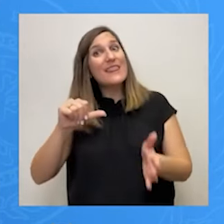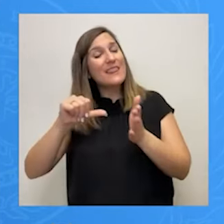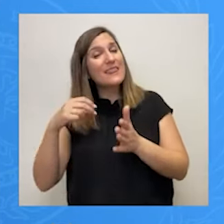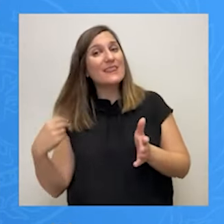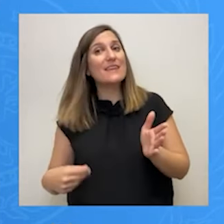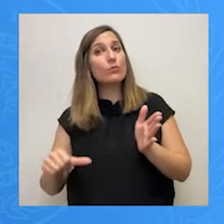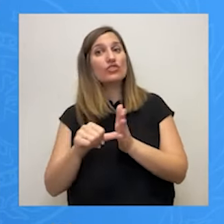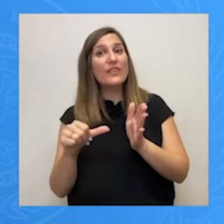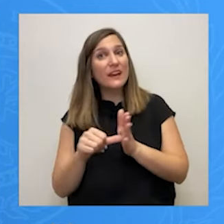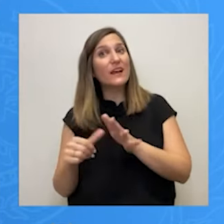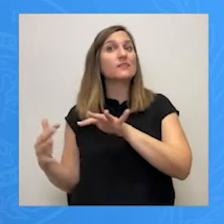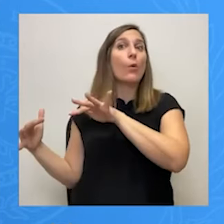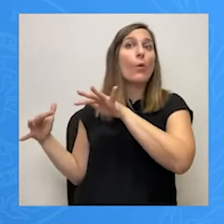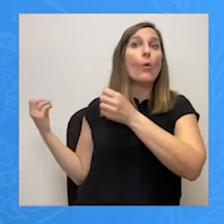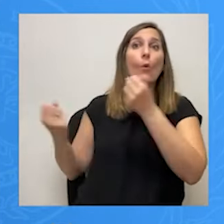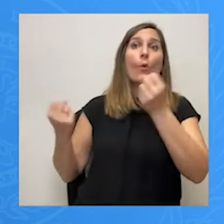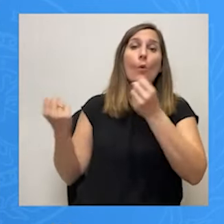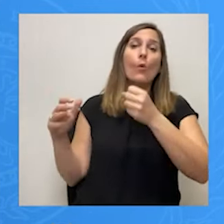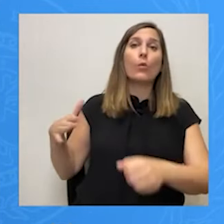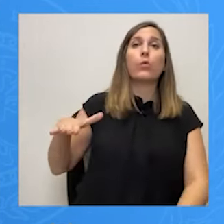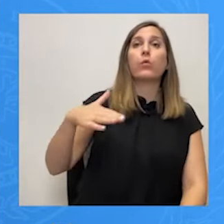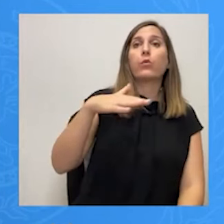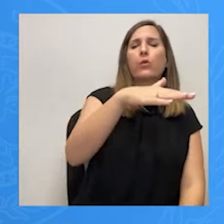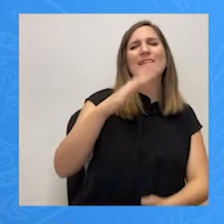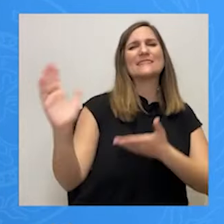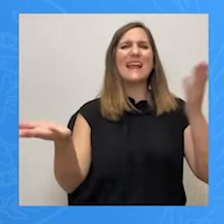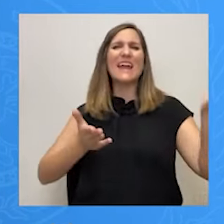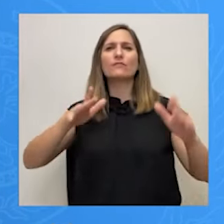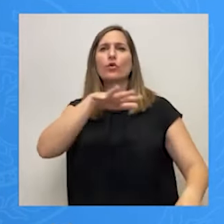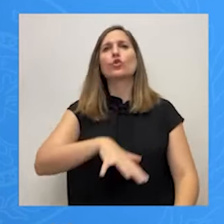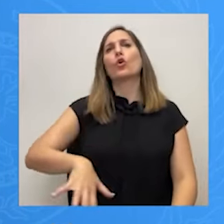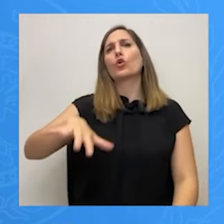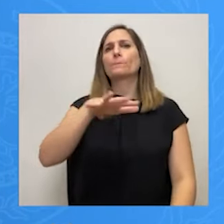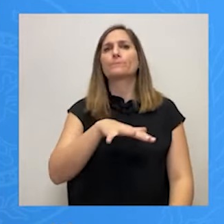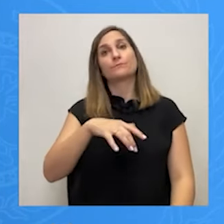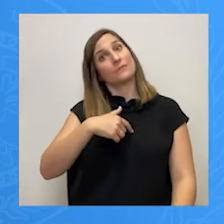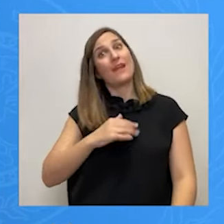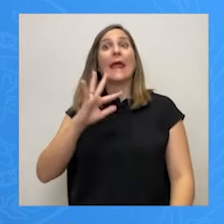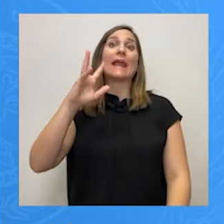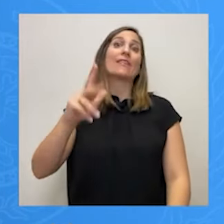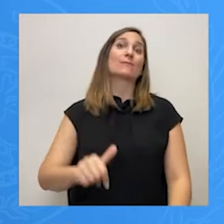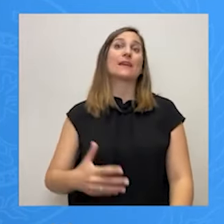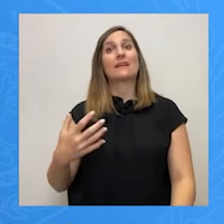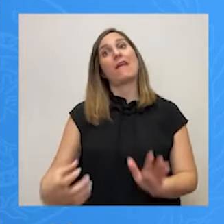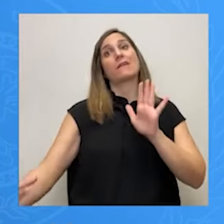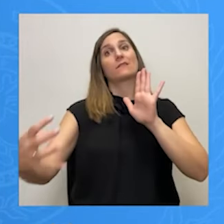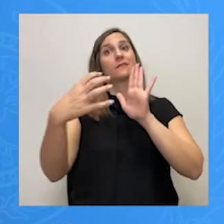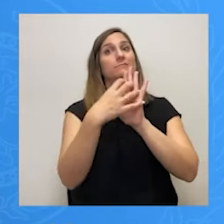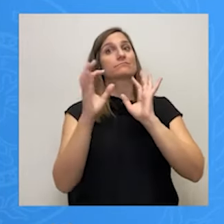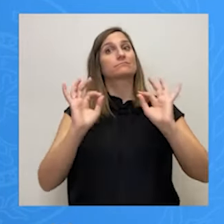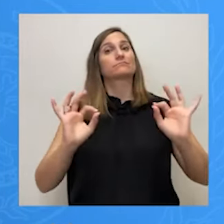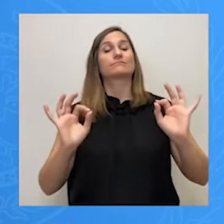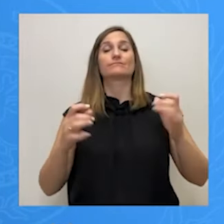ΤΕΚ Βοντό Όπως διαβάζω αναλυτικά εδώ στην Καθημερινή που σας έχει αφιέρωμα Επειδή λέει θα